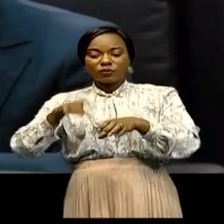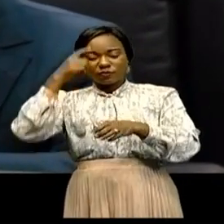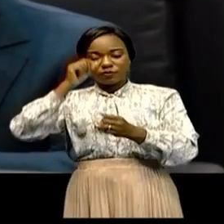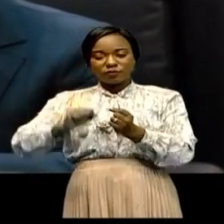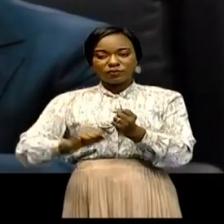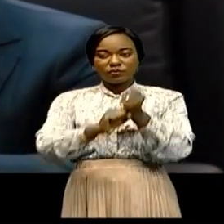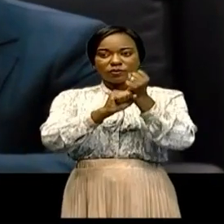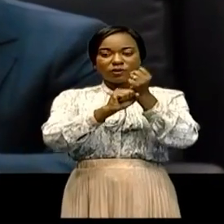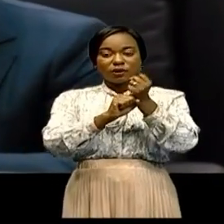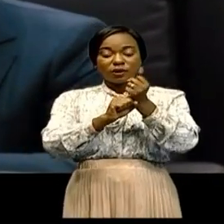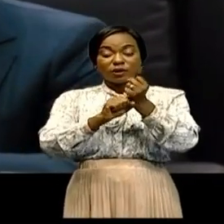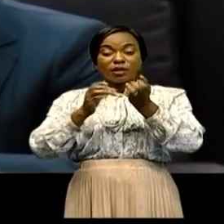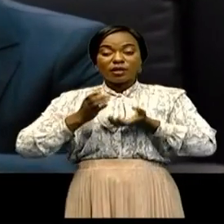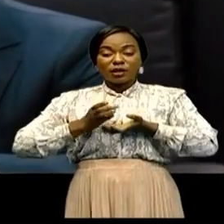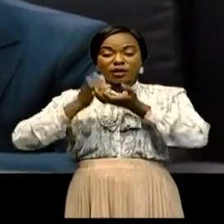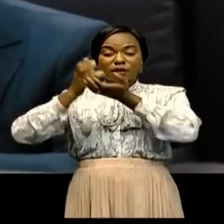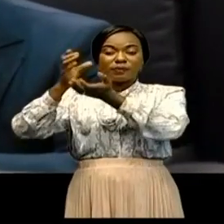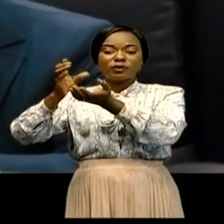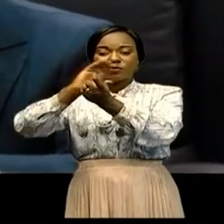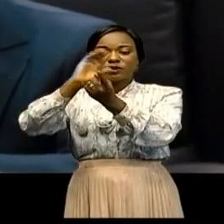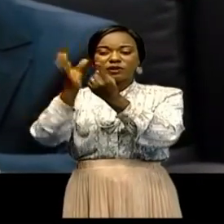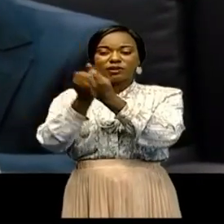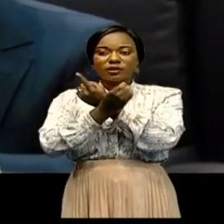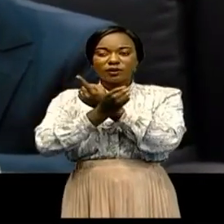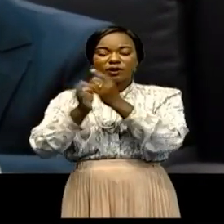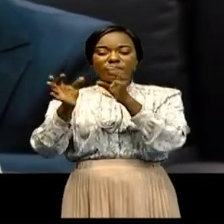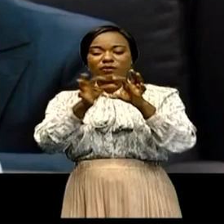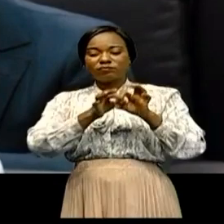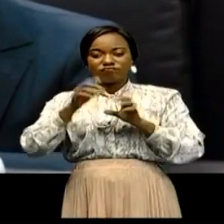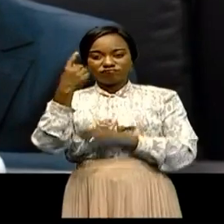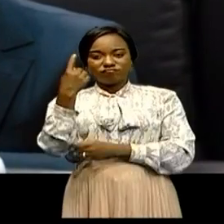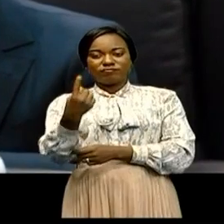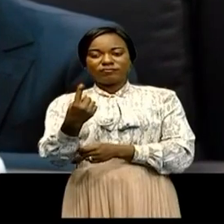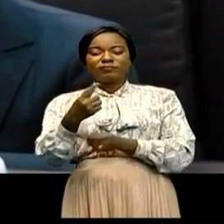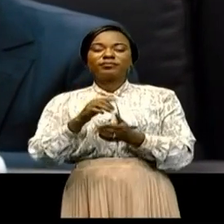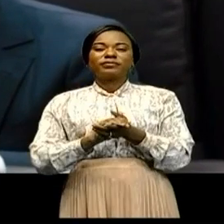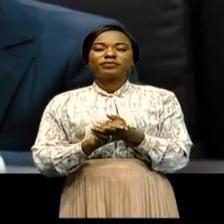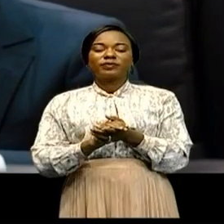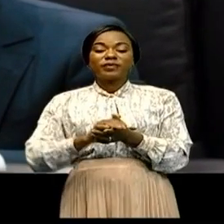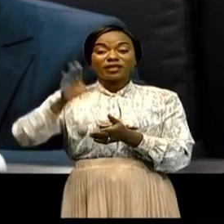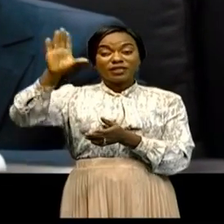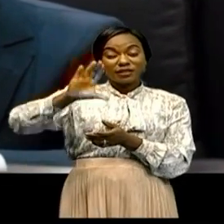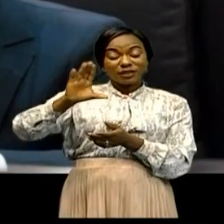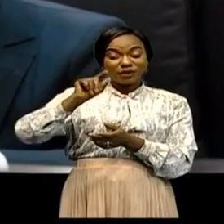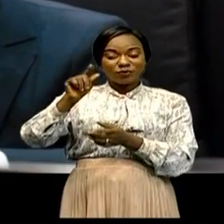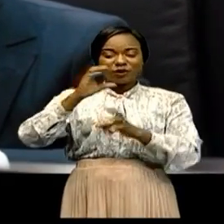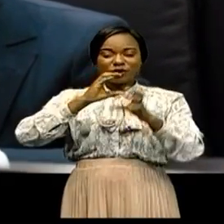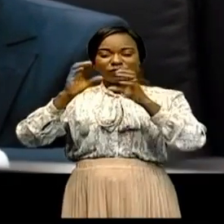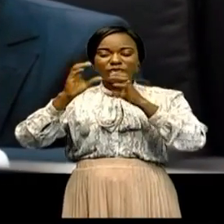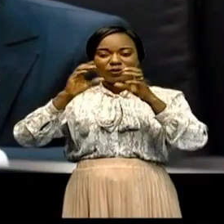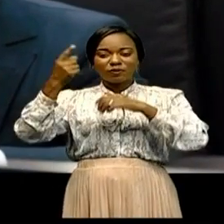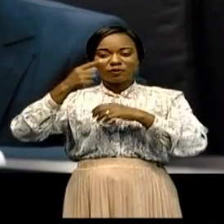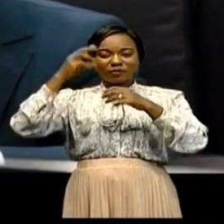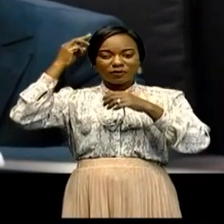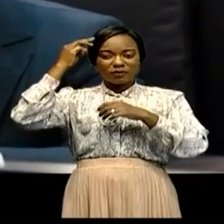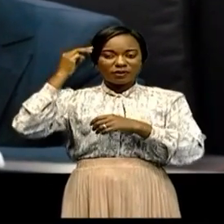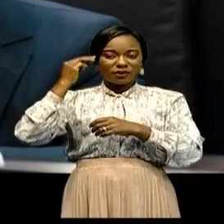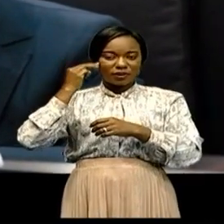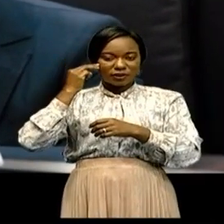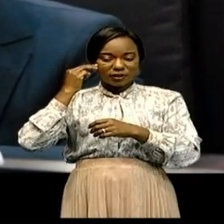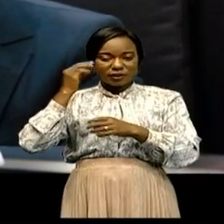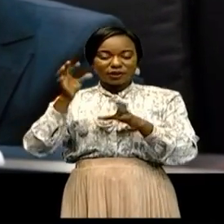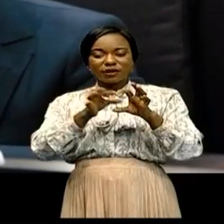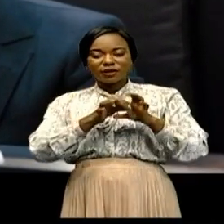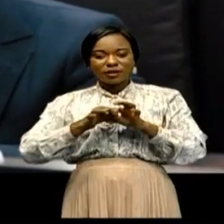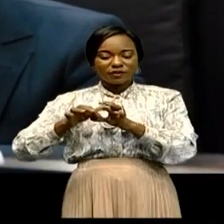ses patrimoines culturels communs. Cinquième point de la communication du Premier ministre relatif